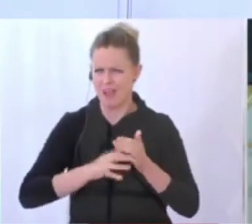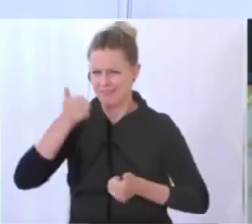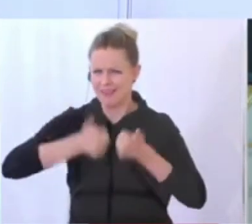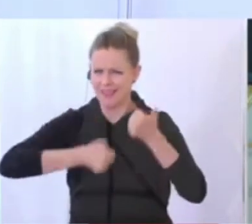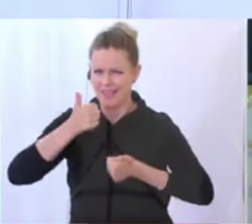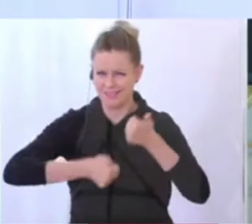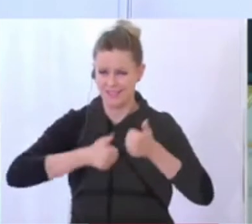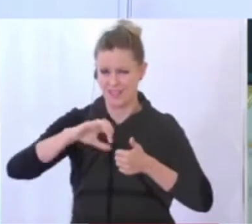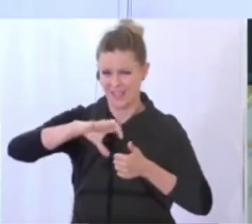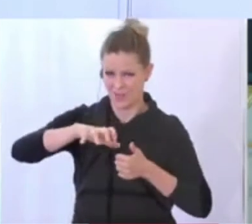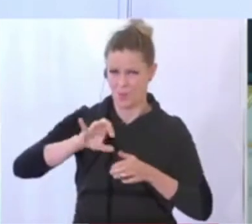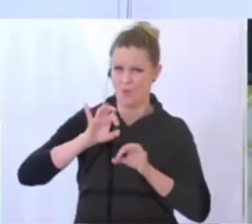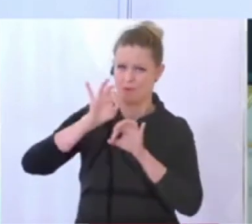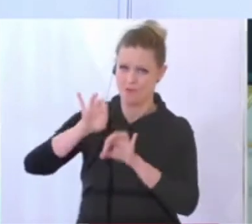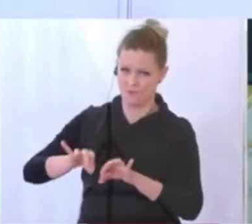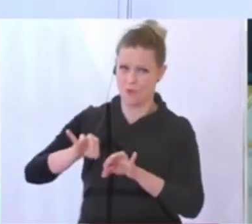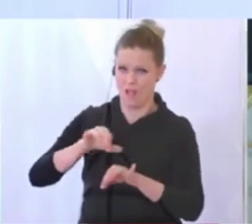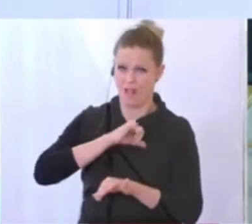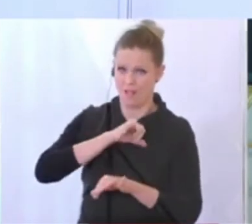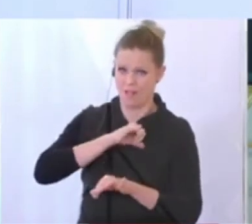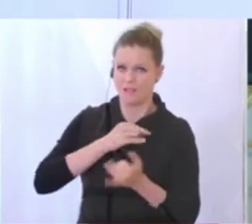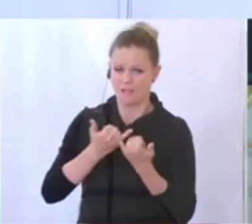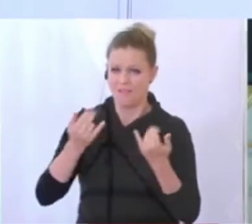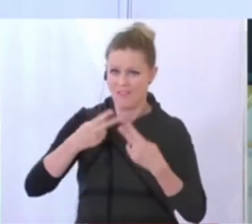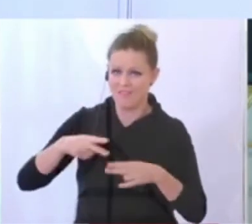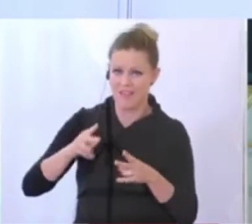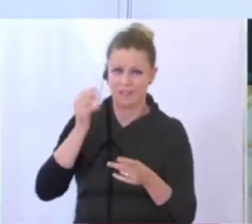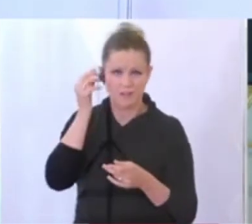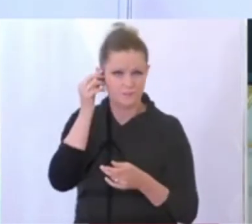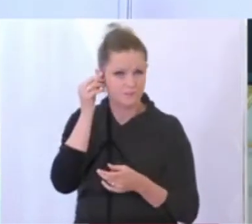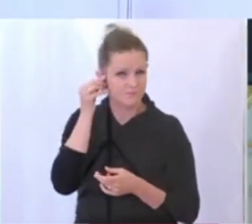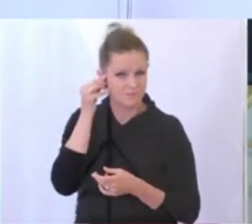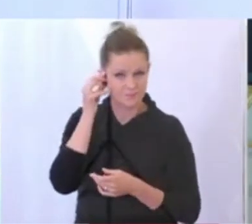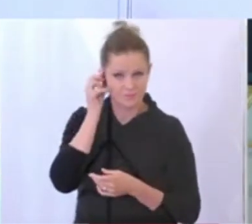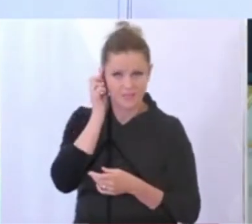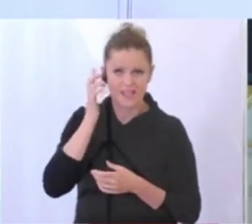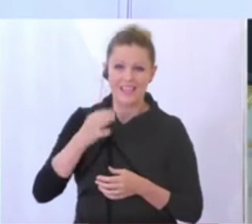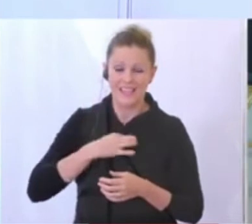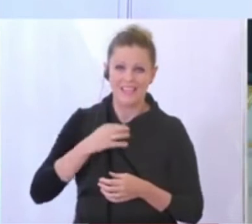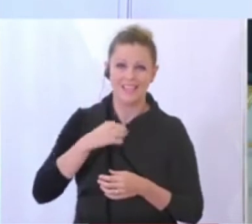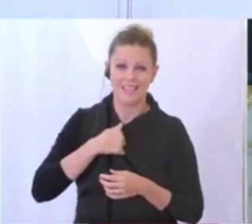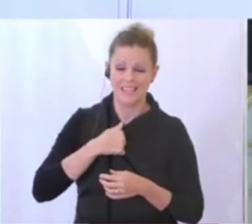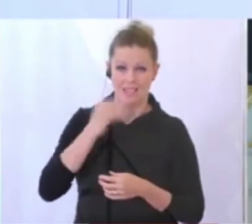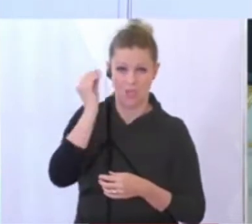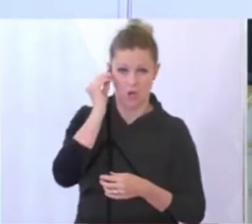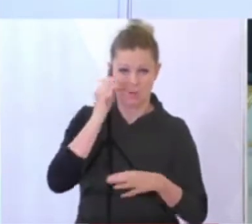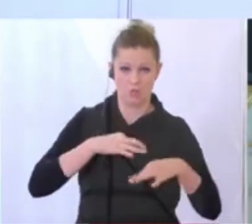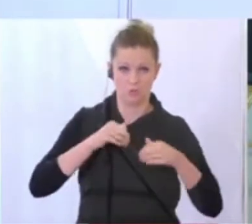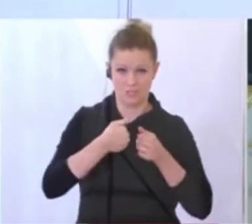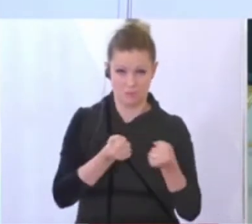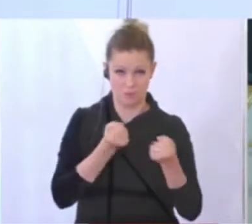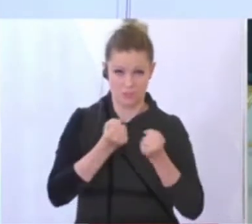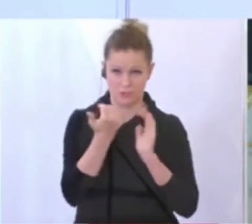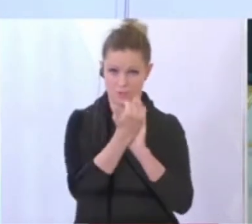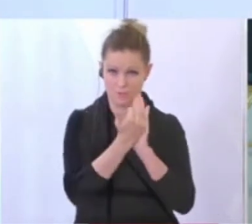deswegen ist die Region verständlicherweise da sehr daran interessiert. Wie geht das nun wieder? Ich glaube von den gesundheitspolitischen Vorgaben, was den eigentlichen